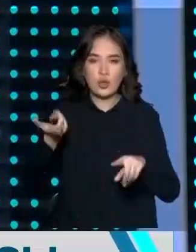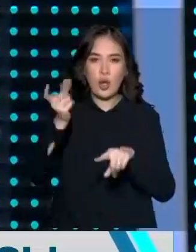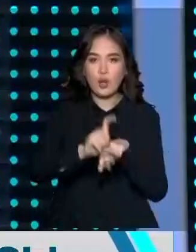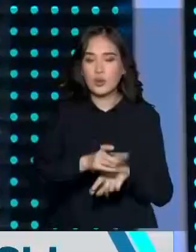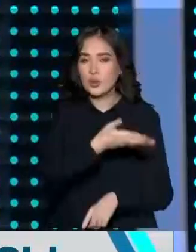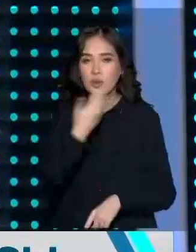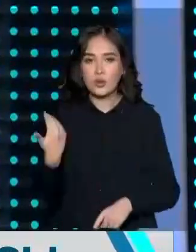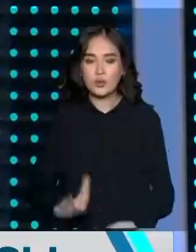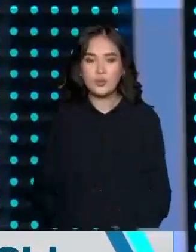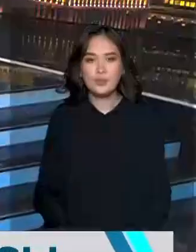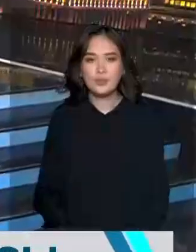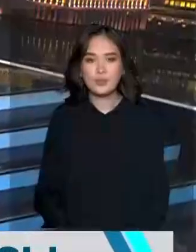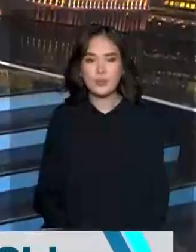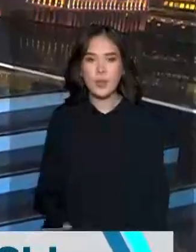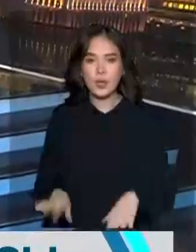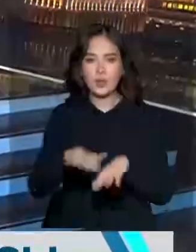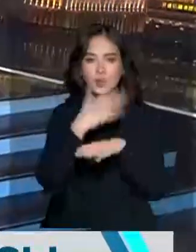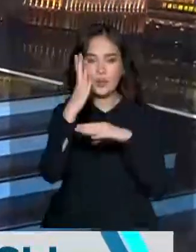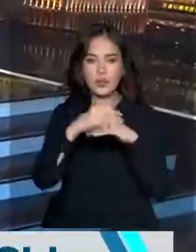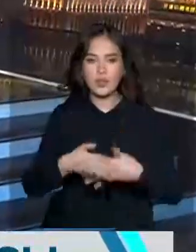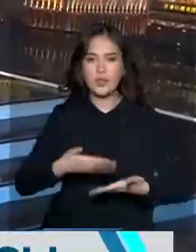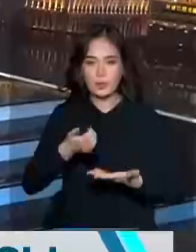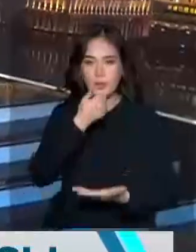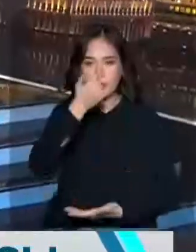жоқ па? Кешарқ көш көрдік.